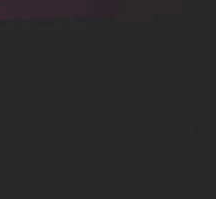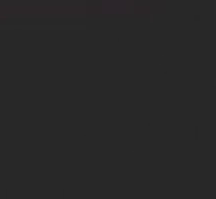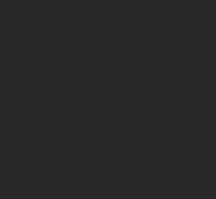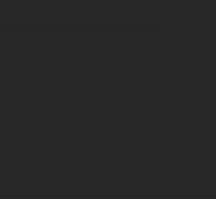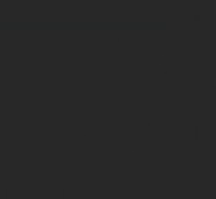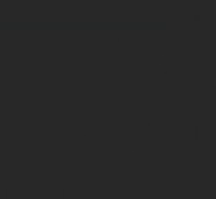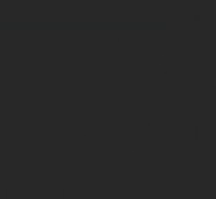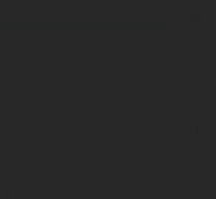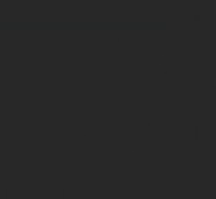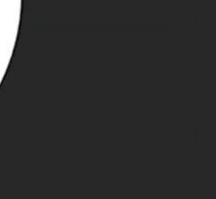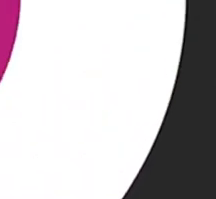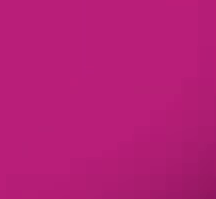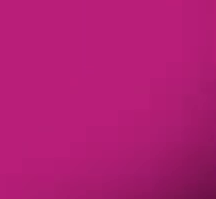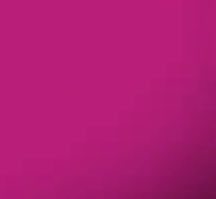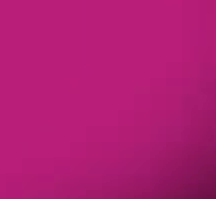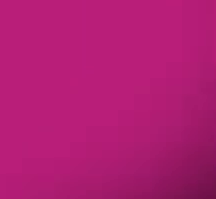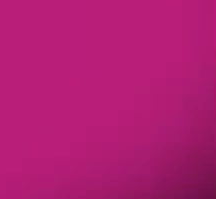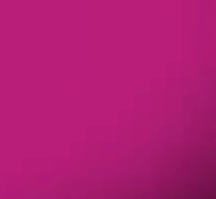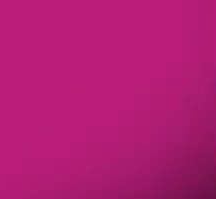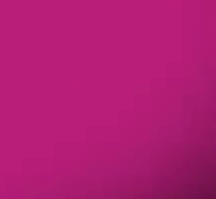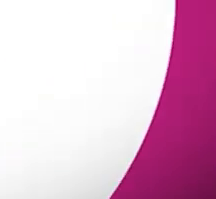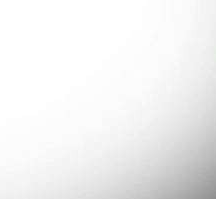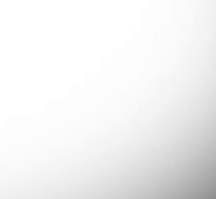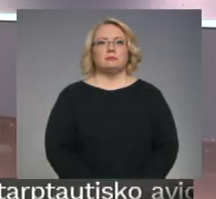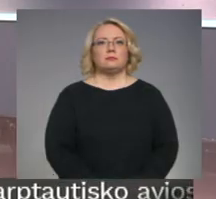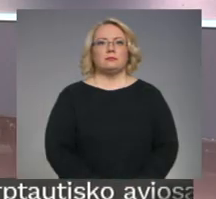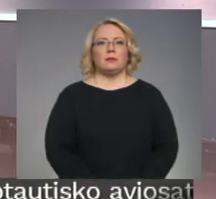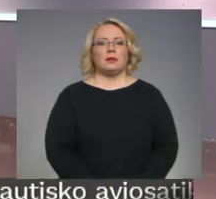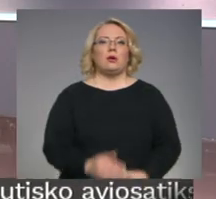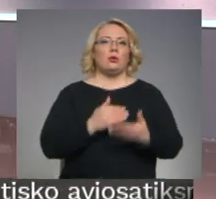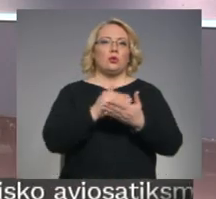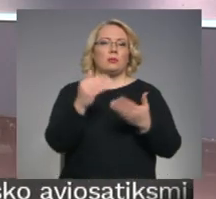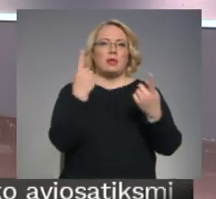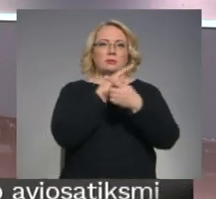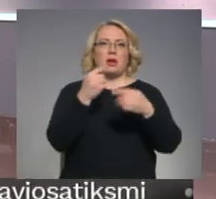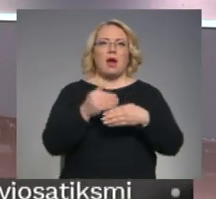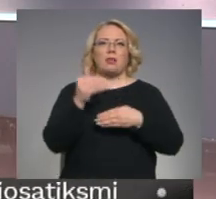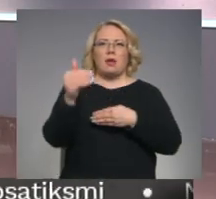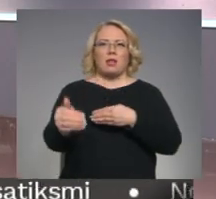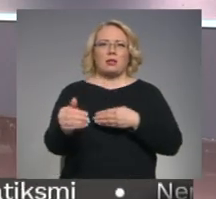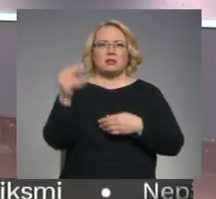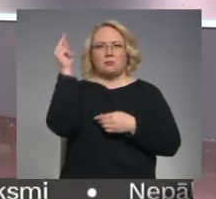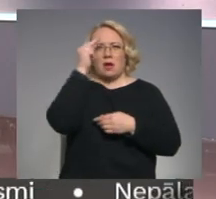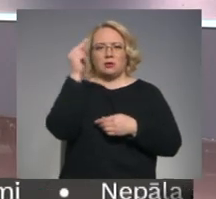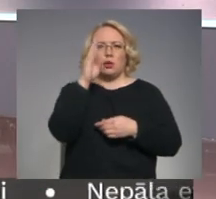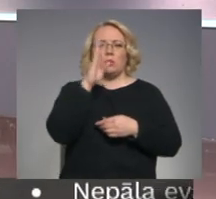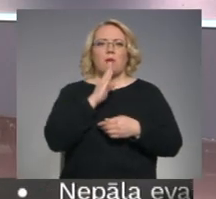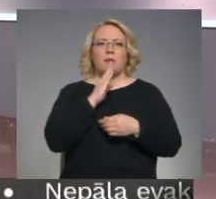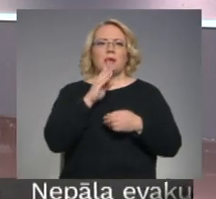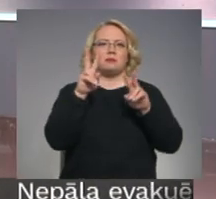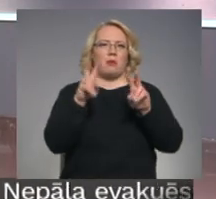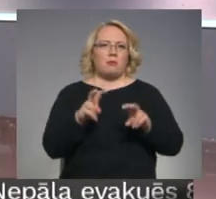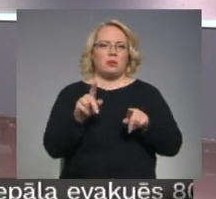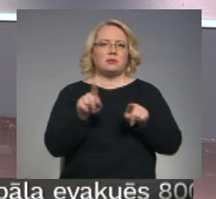Re, visi ēters ir te! Un turpinam ziņas attālinātās mācības ir nopietnas